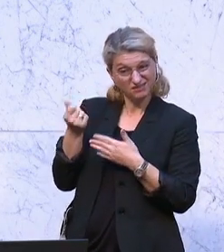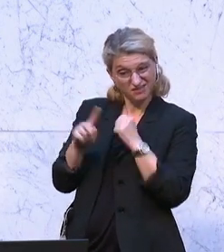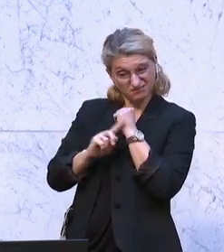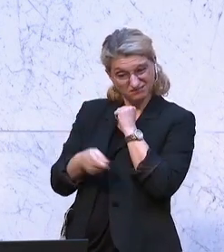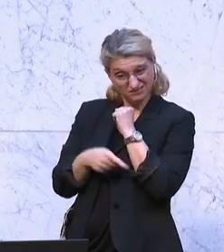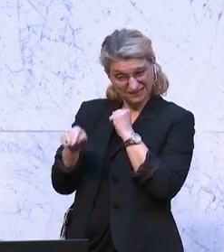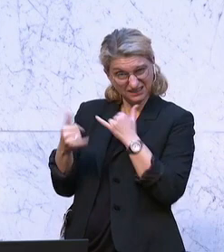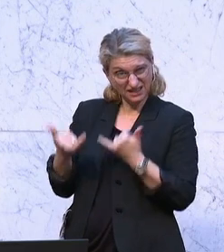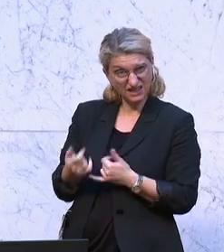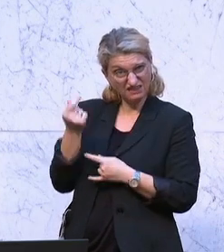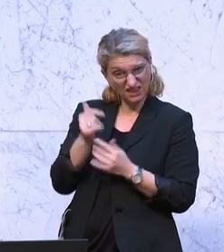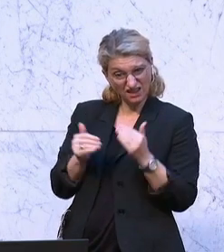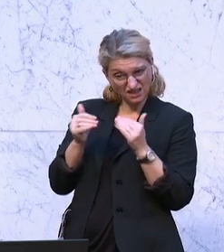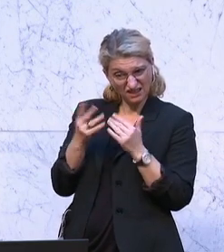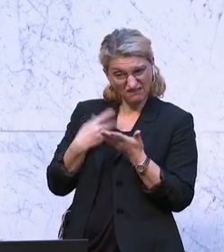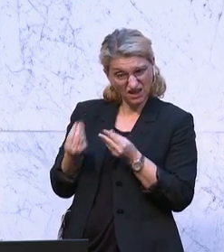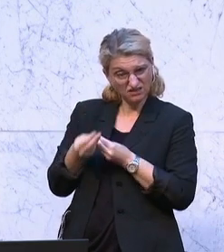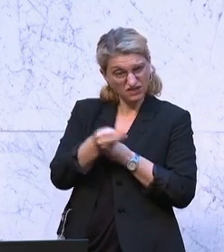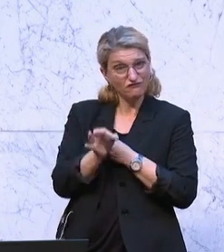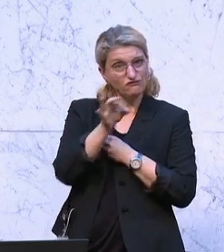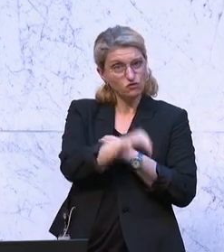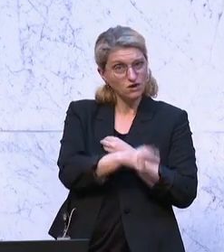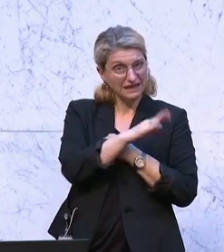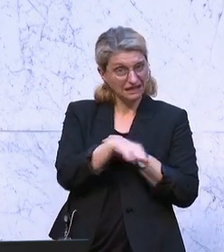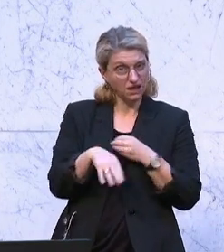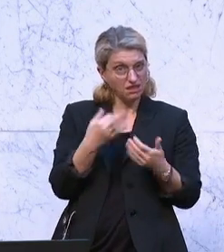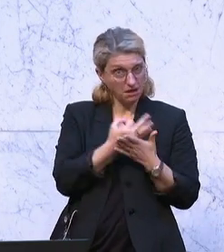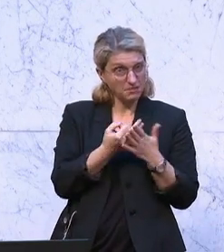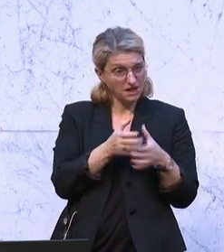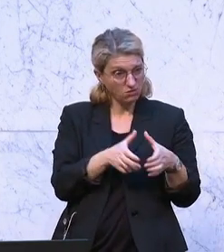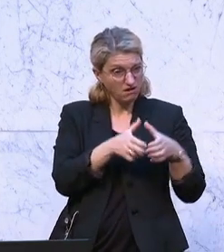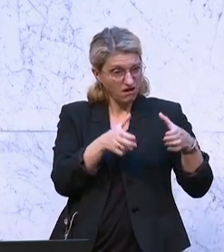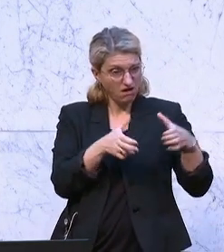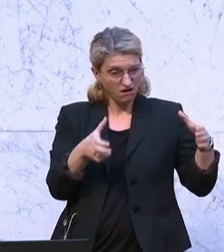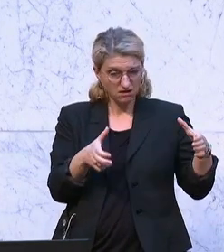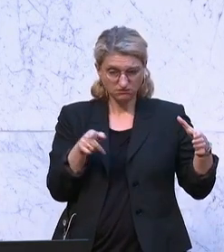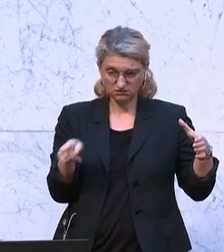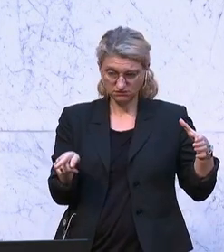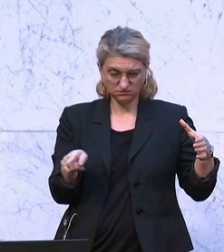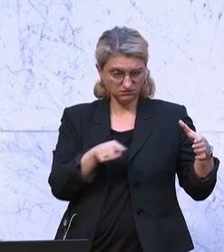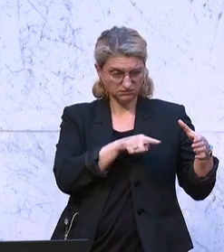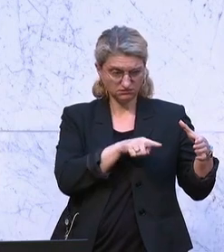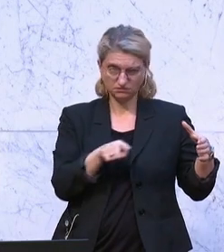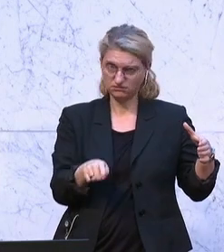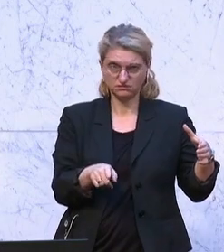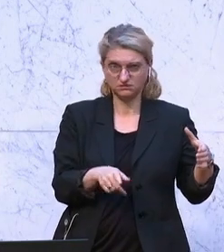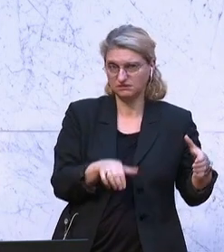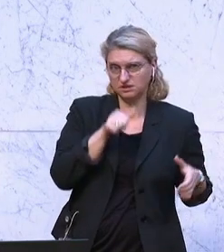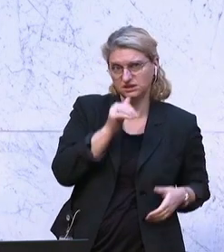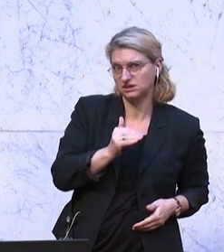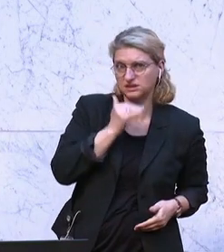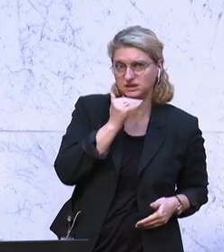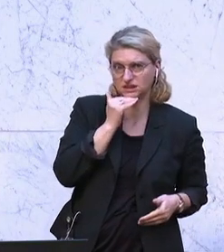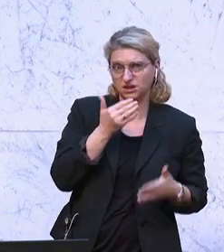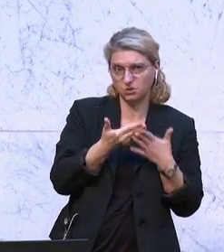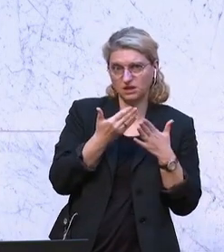Verfügung gestellt hat, um Kinderbildung vor Ort auszubauen, mit den Mitteln wird man nicht auskommen, um das,